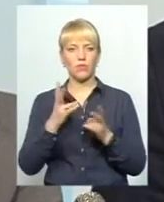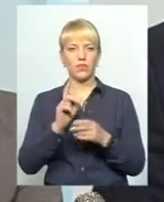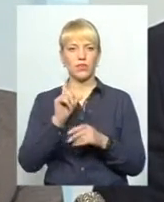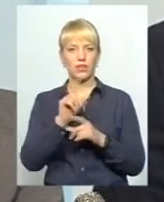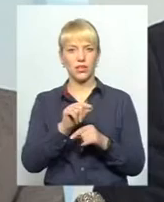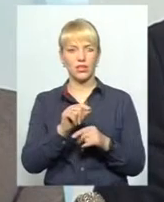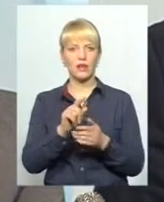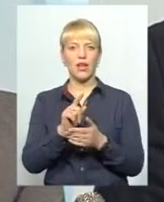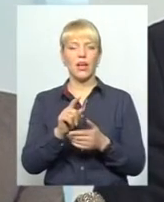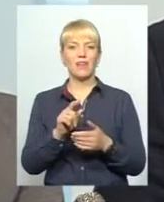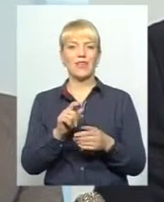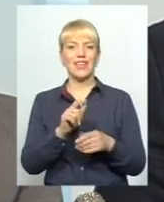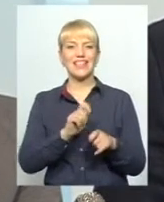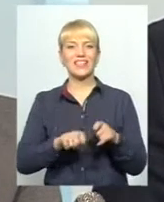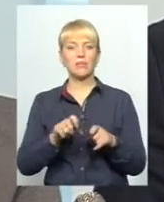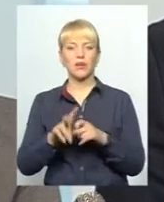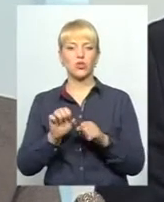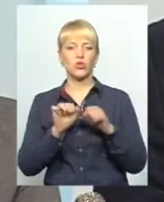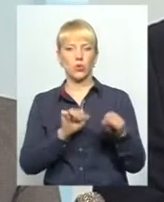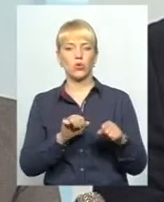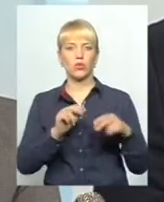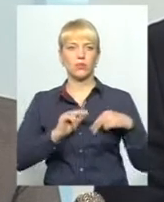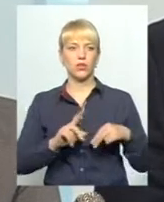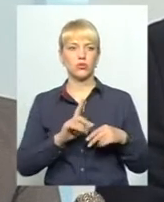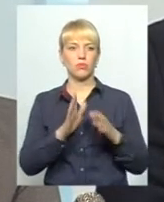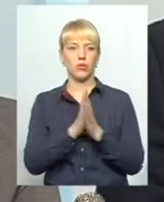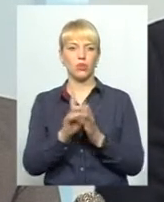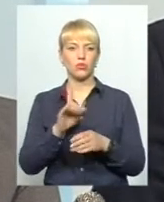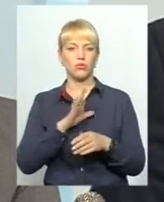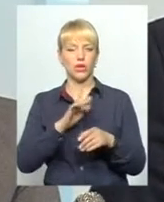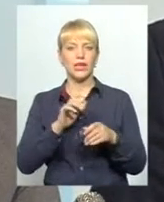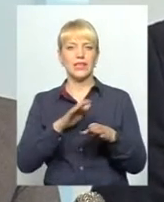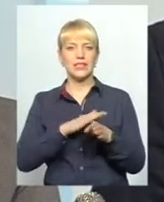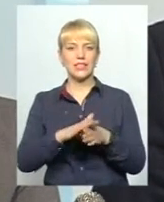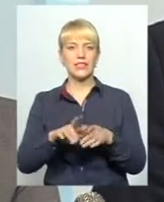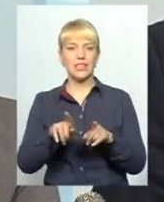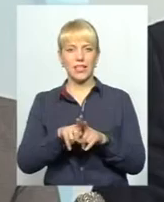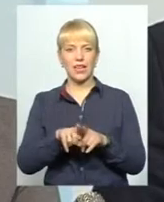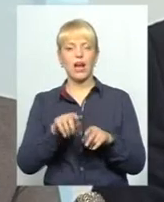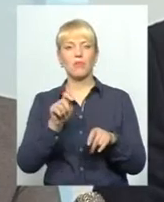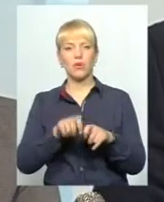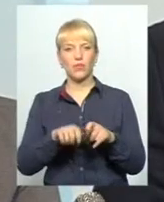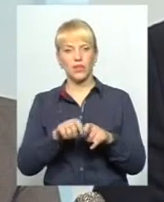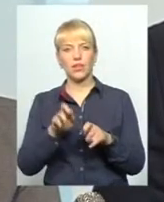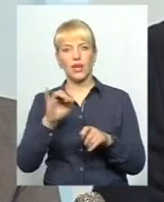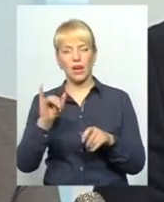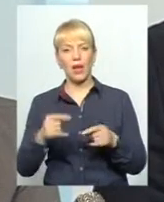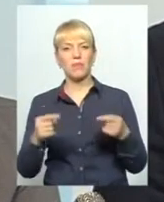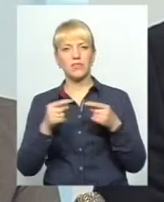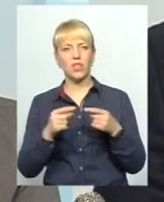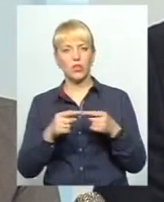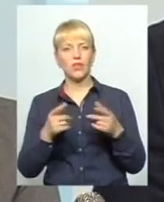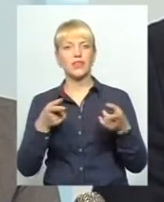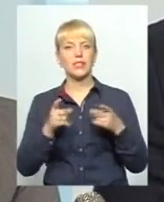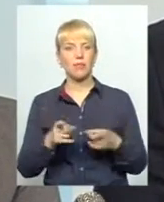з охорони праці, з проханням, щоб була здійснена така перевірка, яка би встановила, насправді, яка кількість